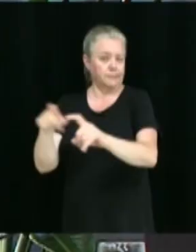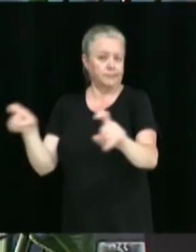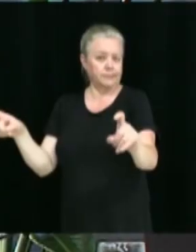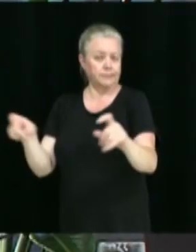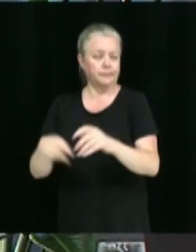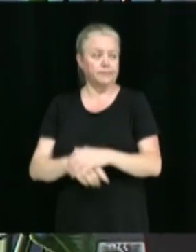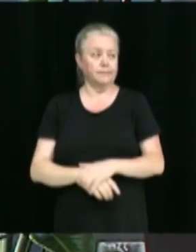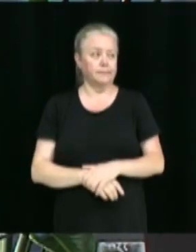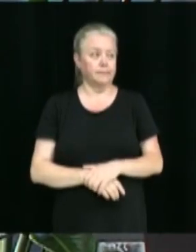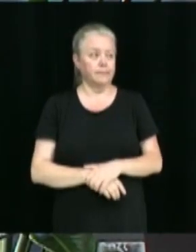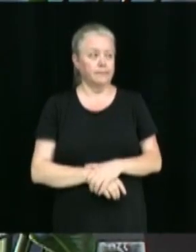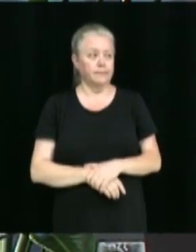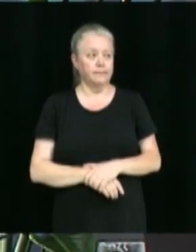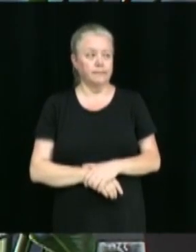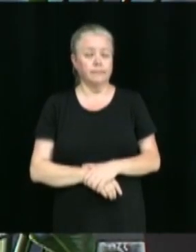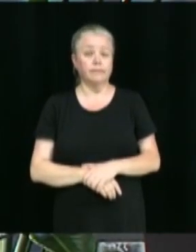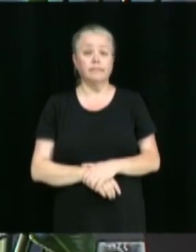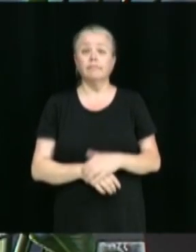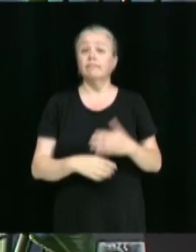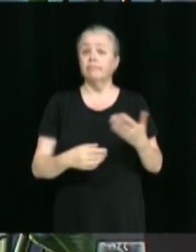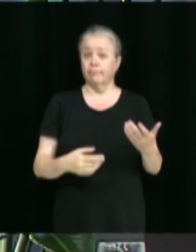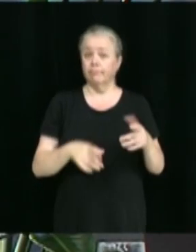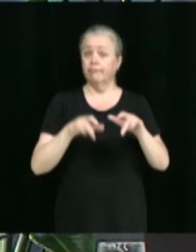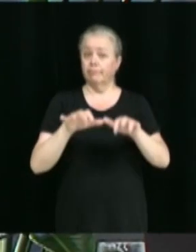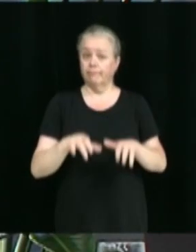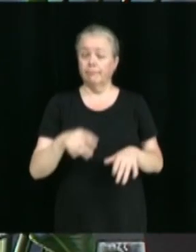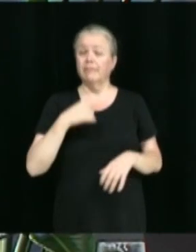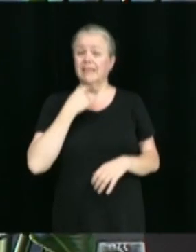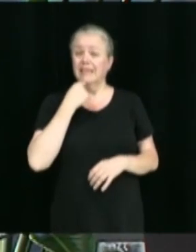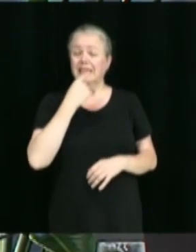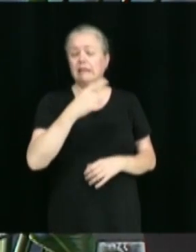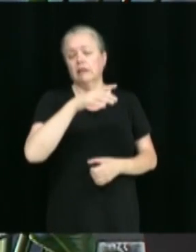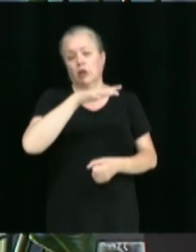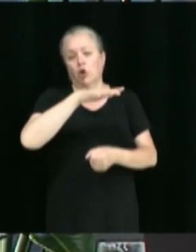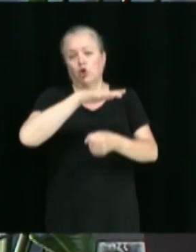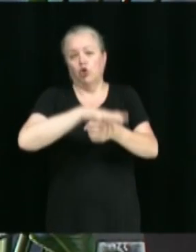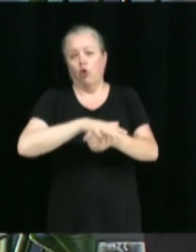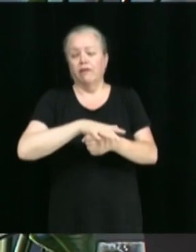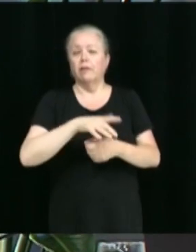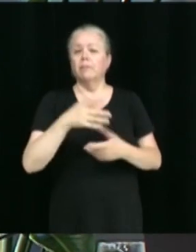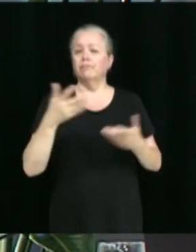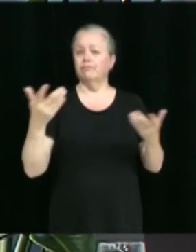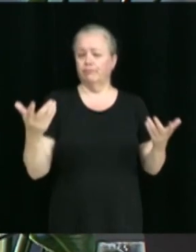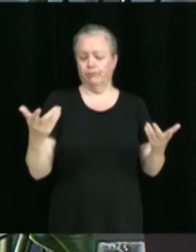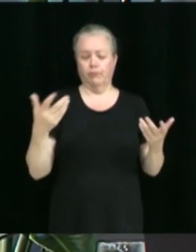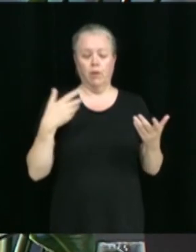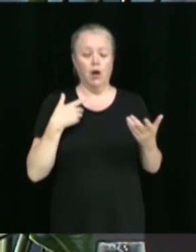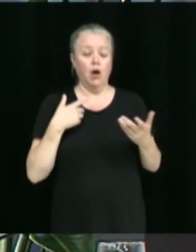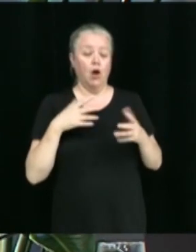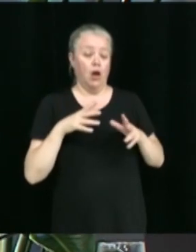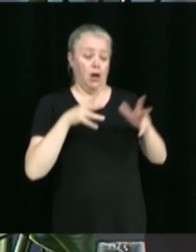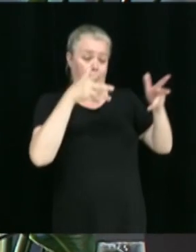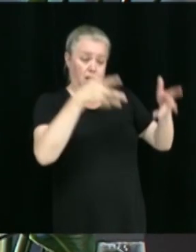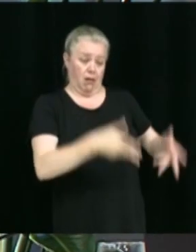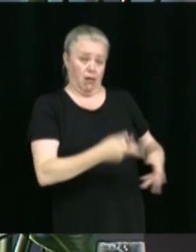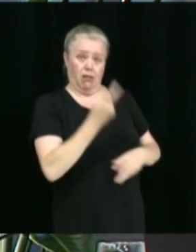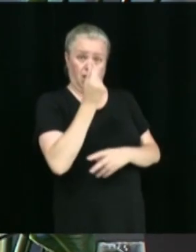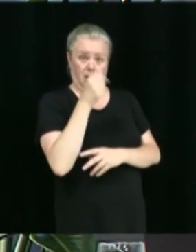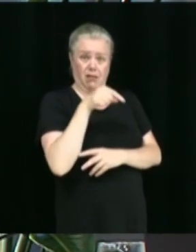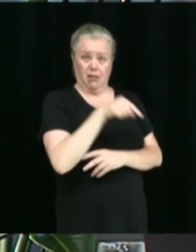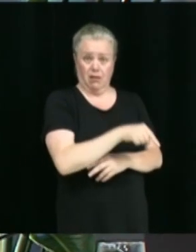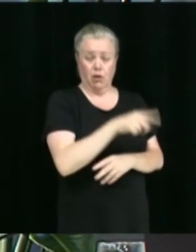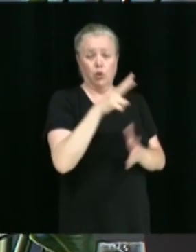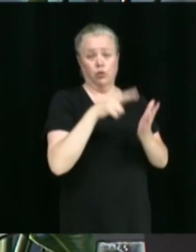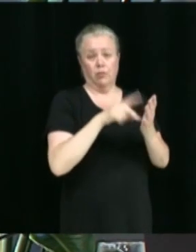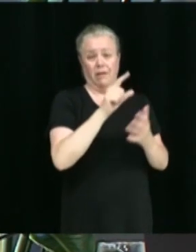Oui, en fait, il s'agit pour la Ville de victoria-ville de confirmer les mesures prises pour gérer son excédent de fonctionnement en